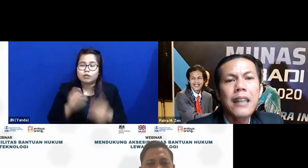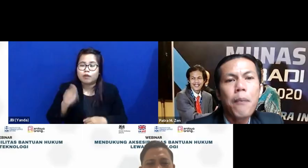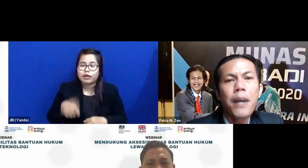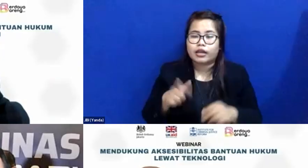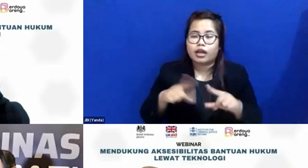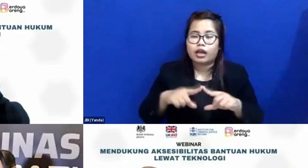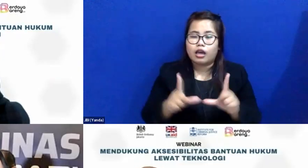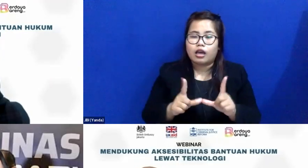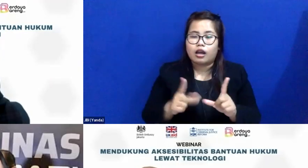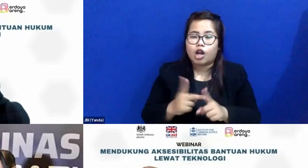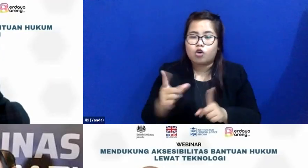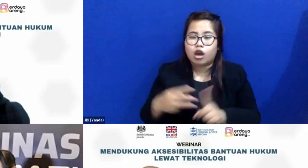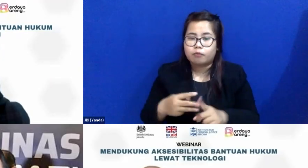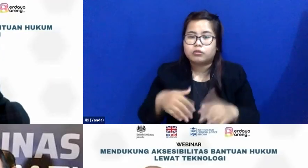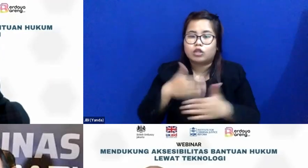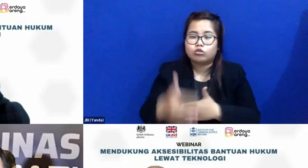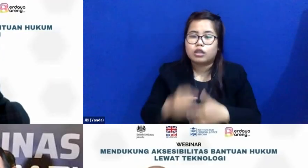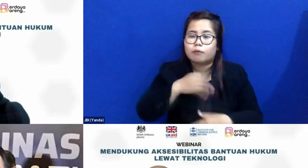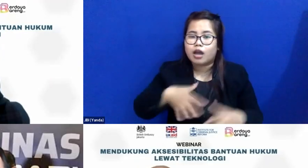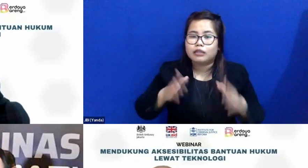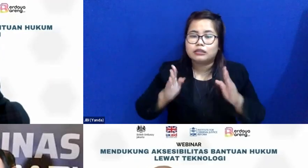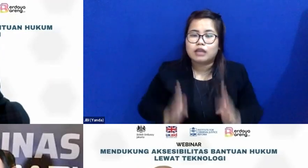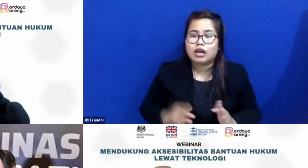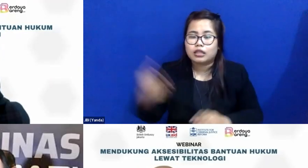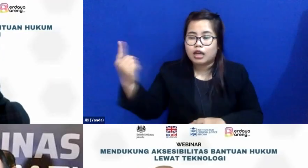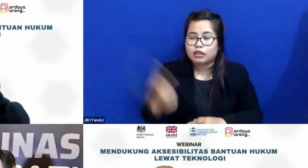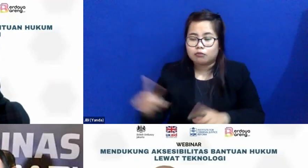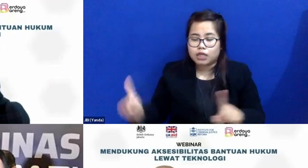datang pengacaranya untuk mendampingi dalam pemeriksaan